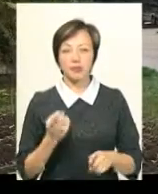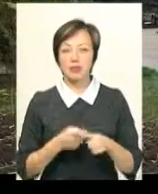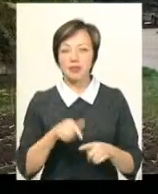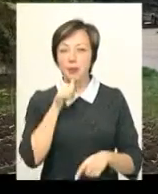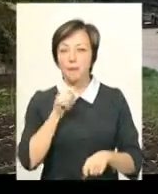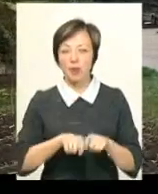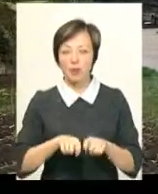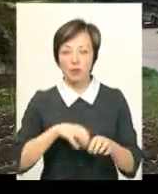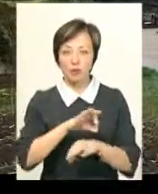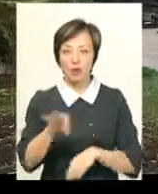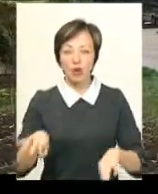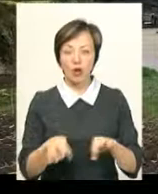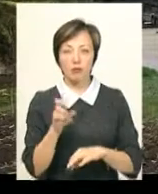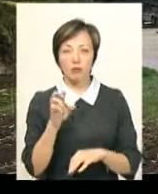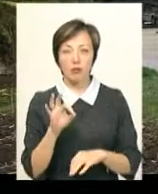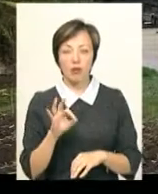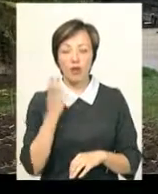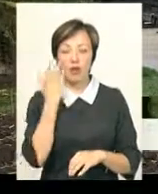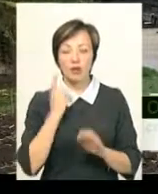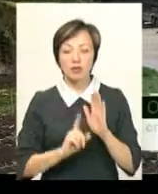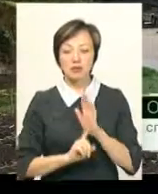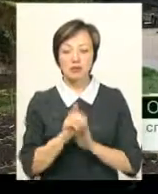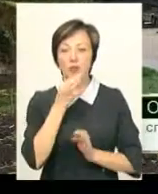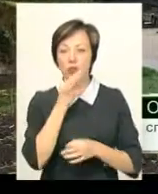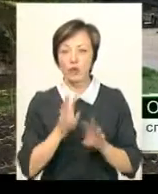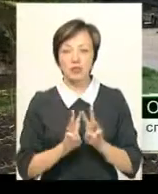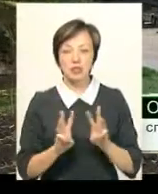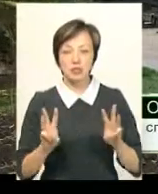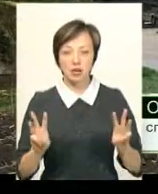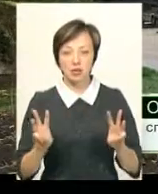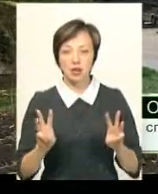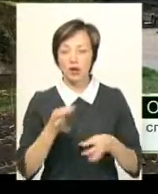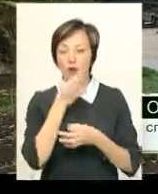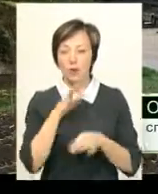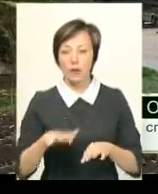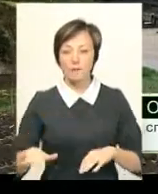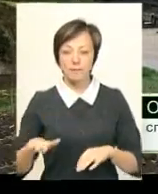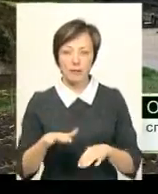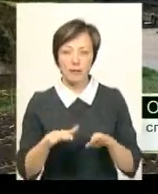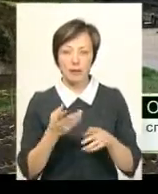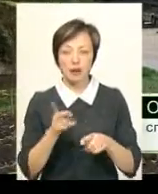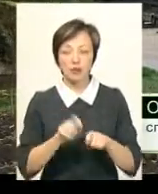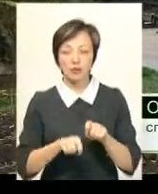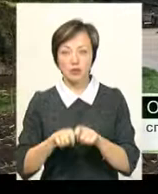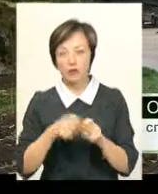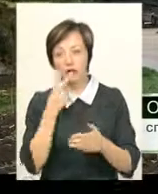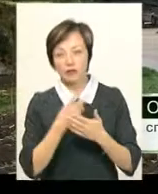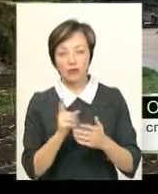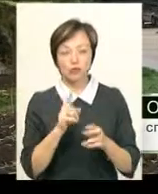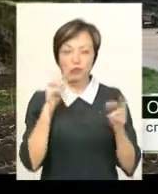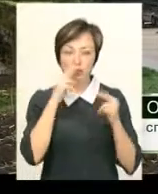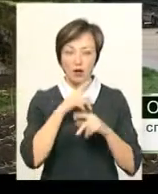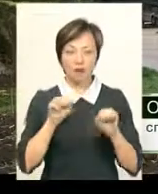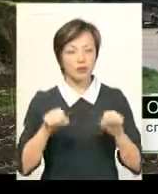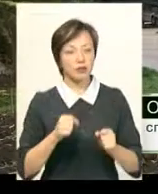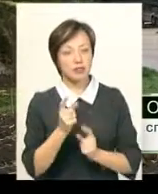проєкт, тому що, по-перше, коли запускається будь-який сайт, будь-яка така платформа, потрібно її протестувати, подивитися, що не так, що